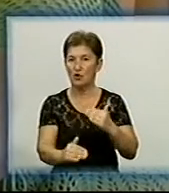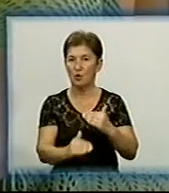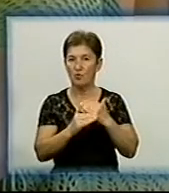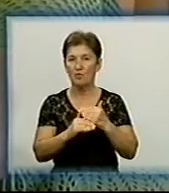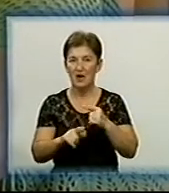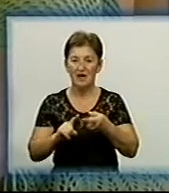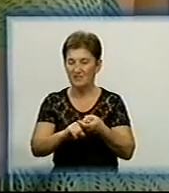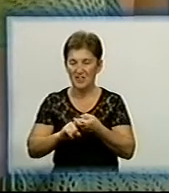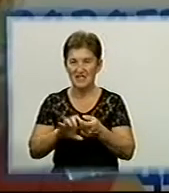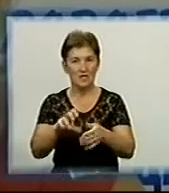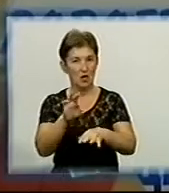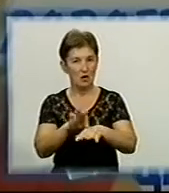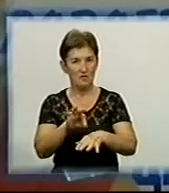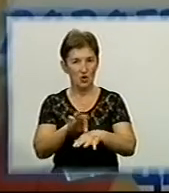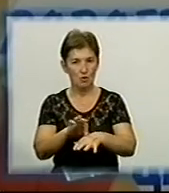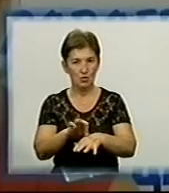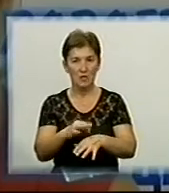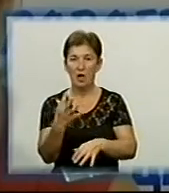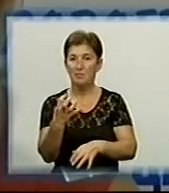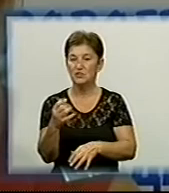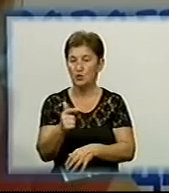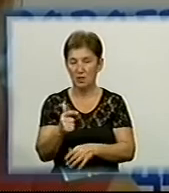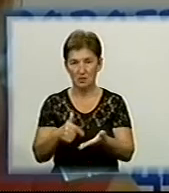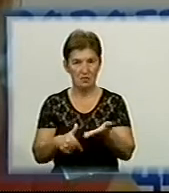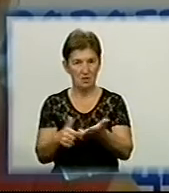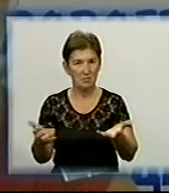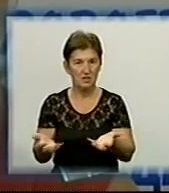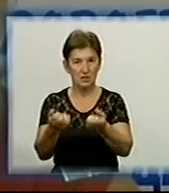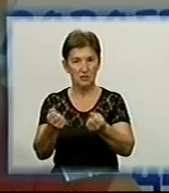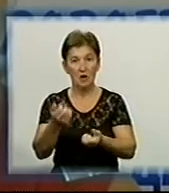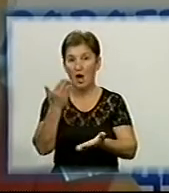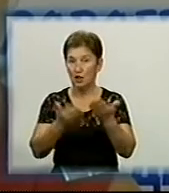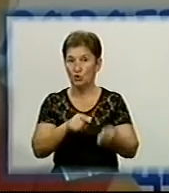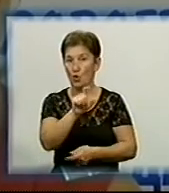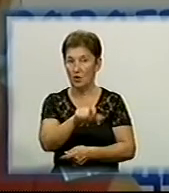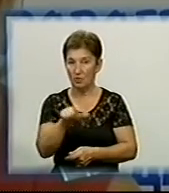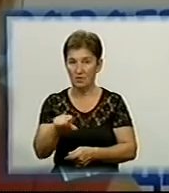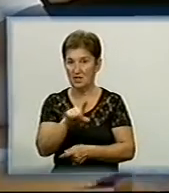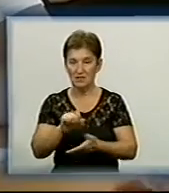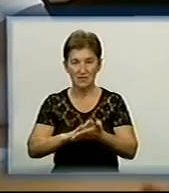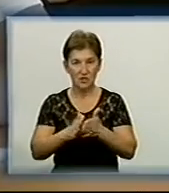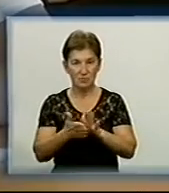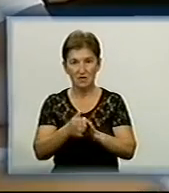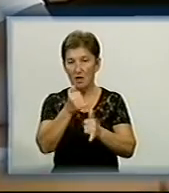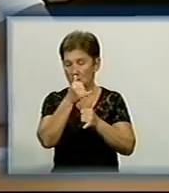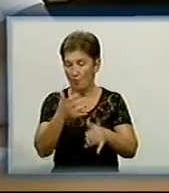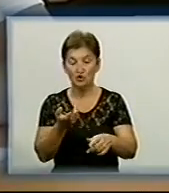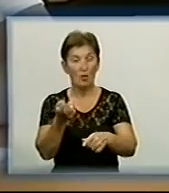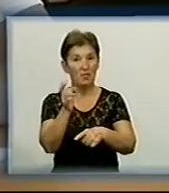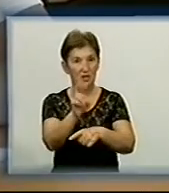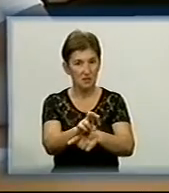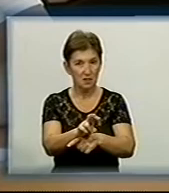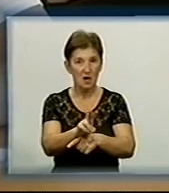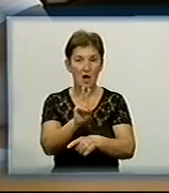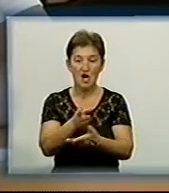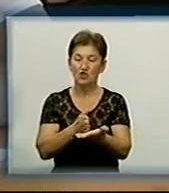хворобу Максимальна грошова підтримка – 500 гривень Міські раді запевняють, якщо громадянин за станом здоров'я не може прийти до виконкому До